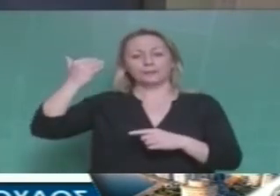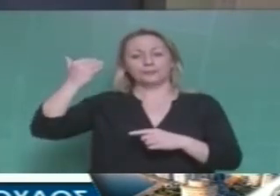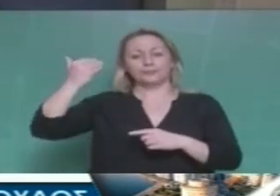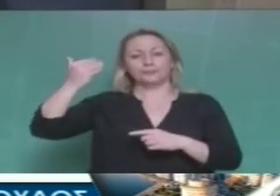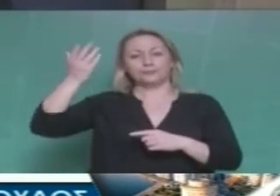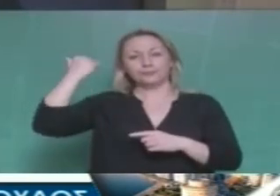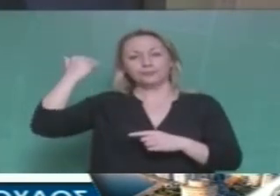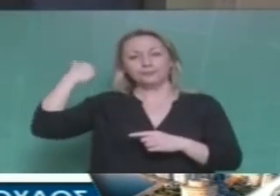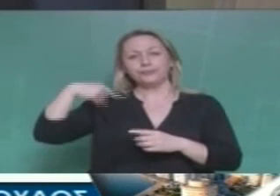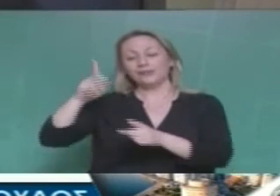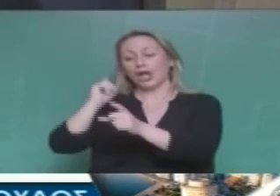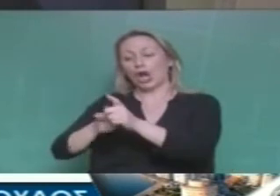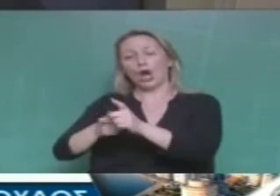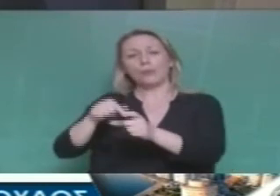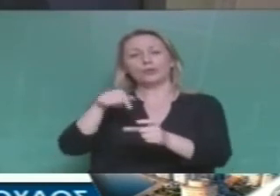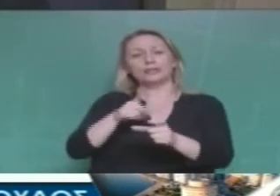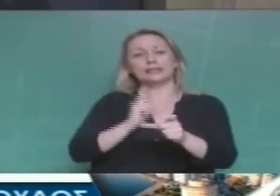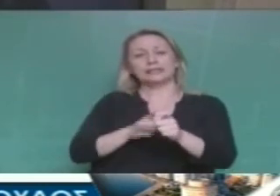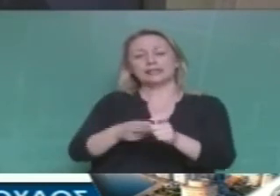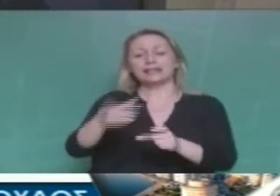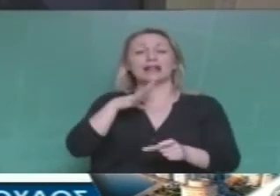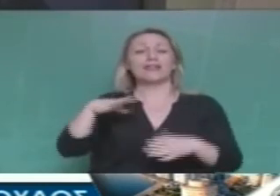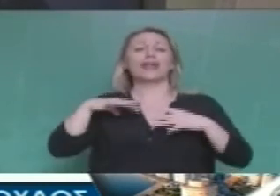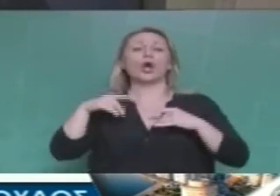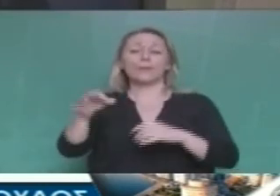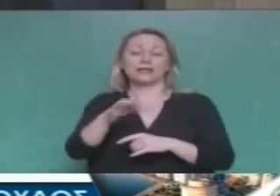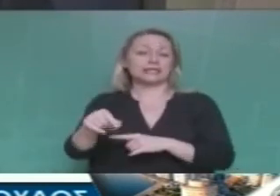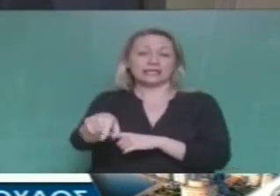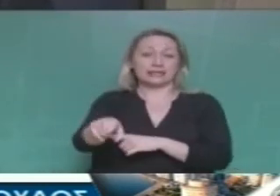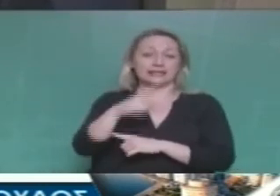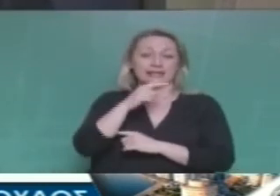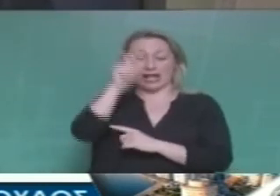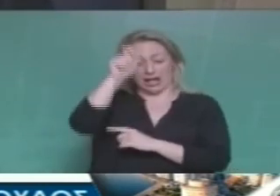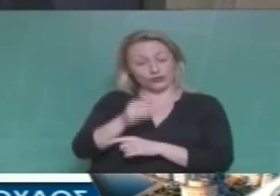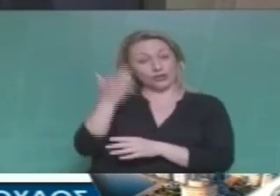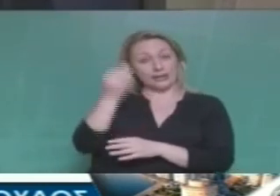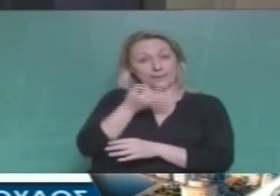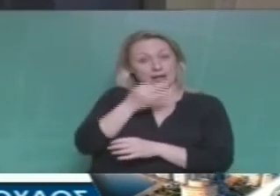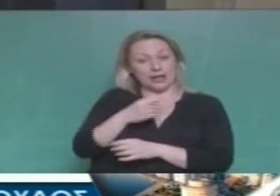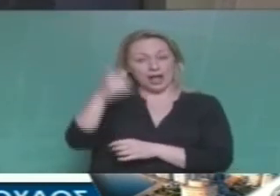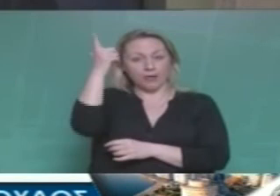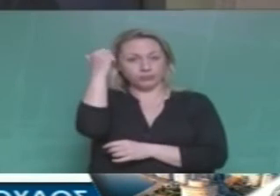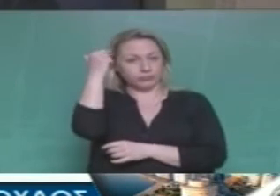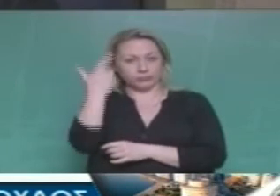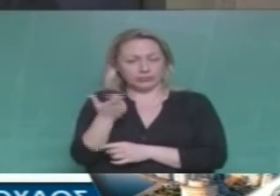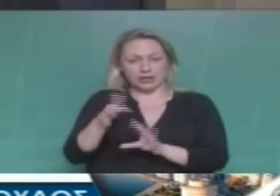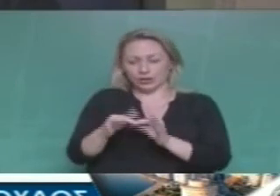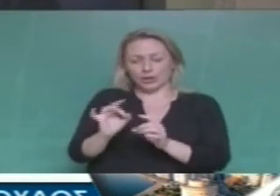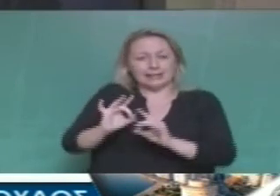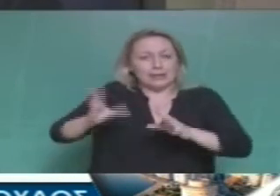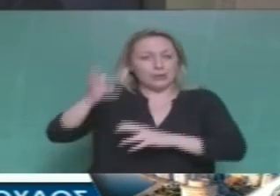Μακρονίσου όπου έλεγε ότι οι κομμουνιστές εκεί κάνανε διακοπές ο οποίος χωρίς βέβαια να είναι ιστορικός καφεπόλησταν ο άνθρωπος